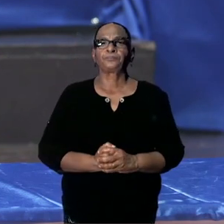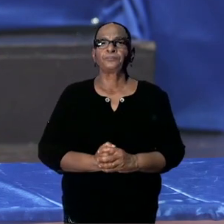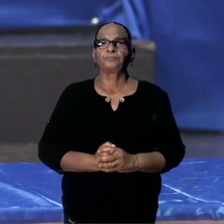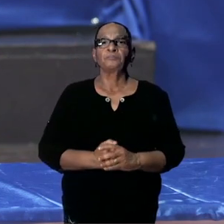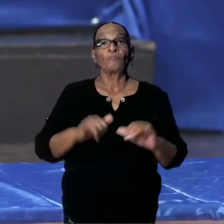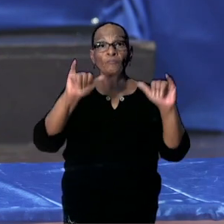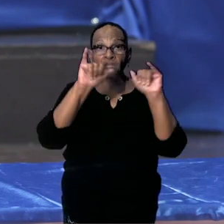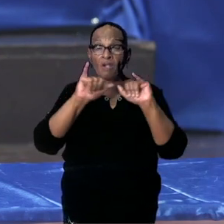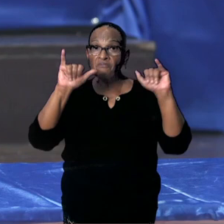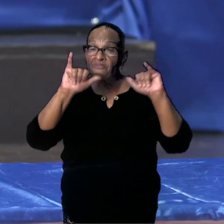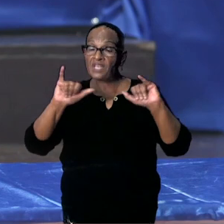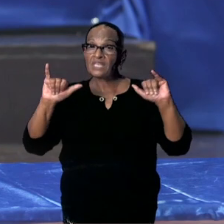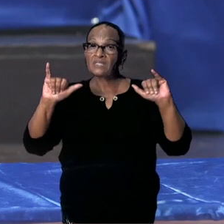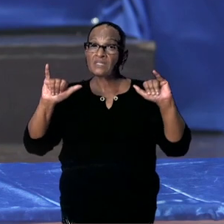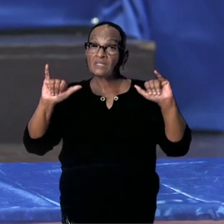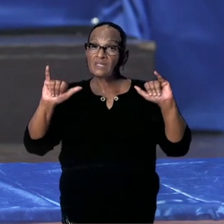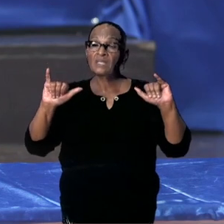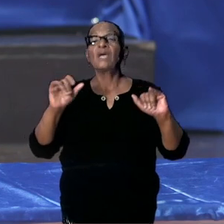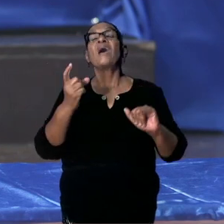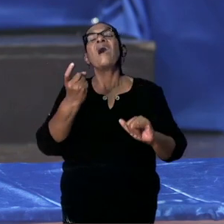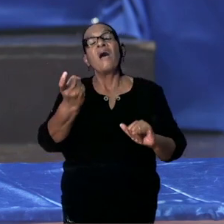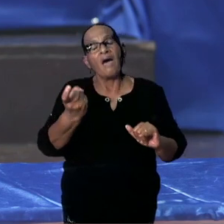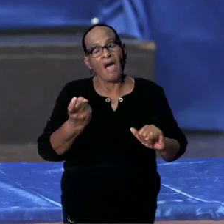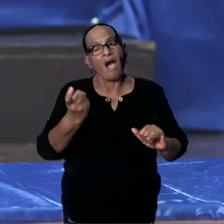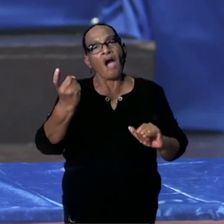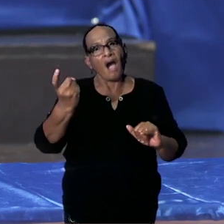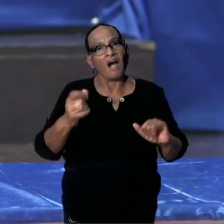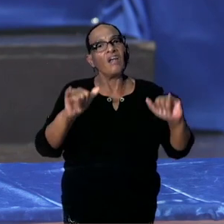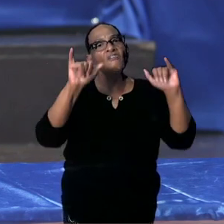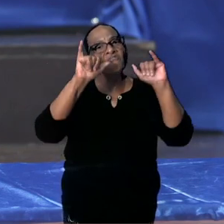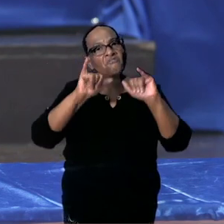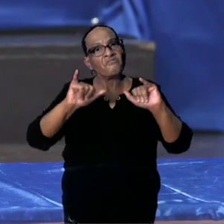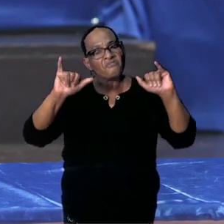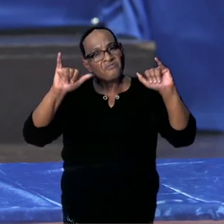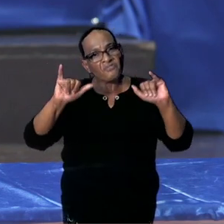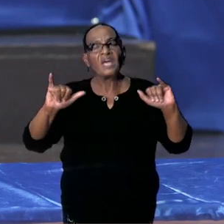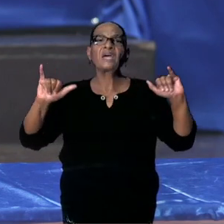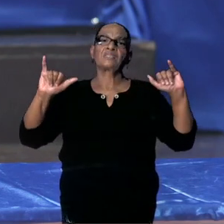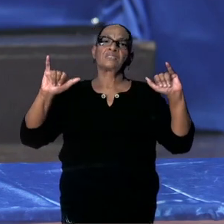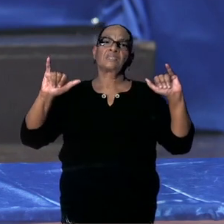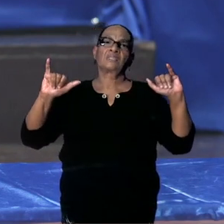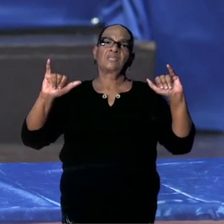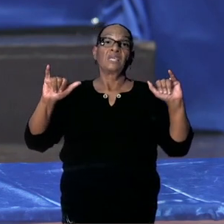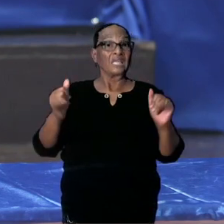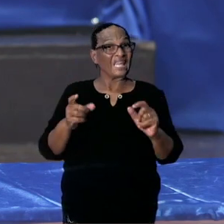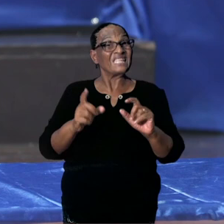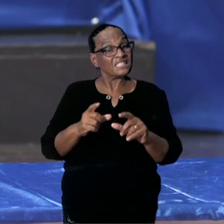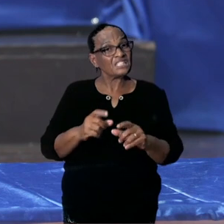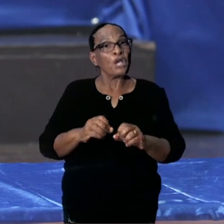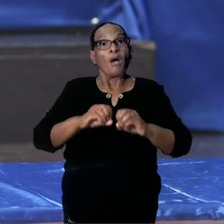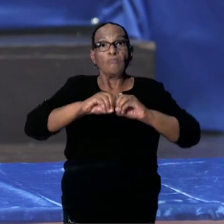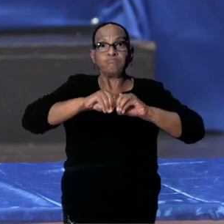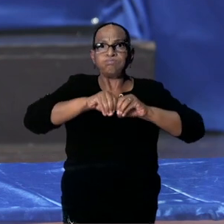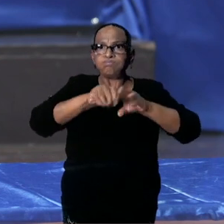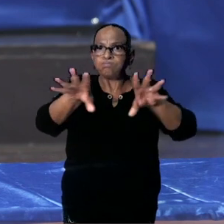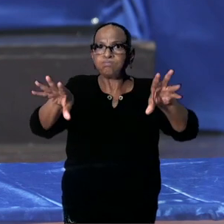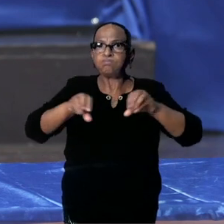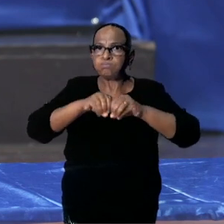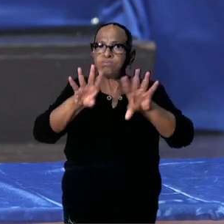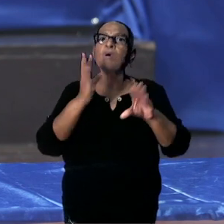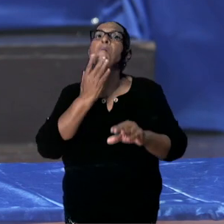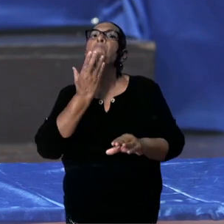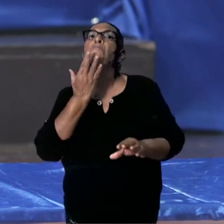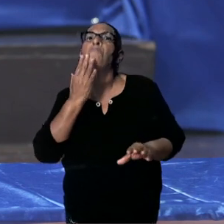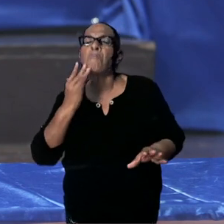Feesten zijn nogmaals voor de herhaling potentiële mass-spreading events. En illegale